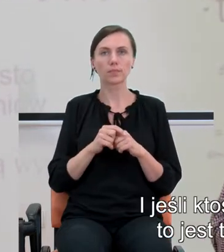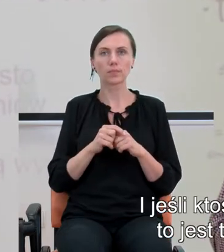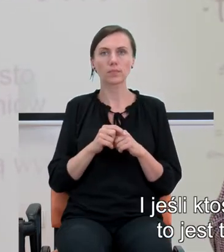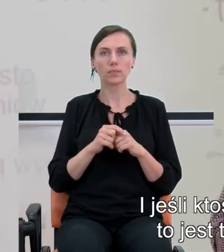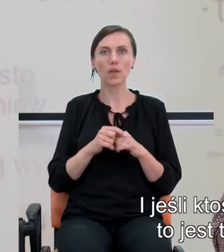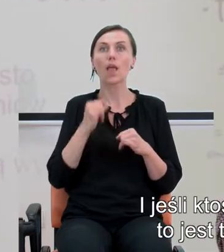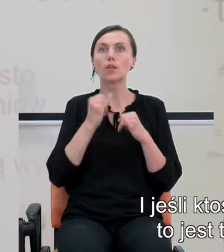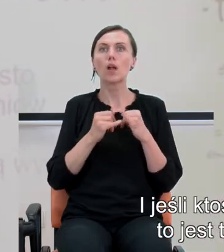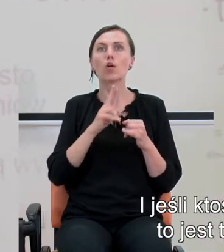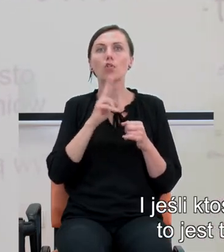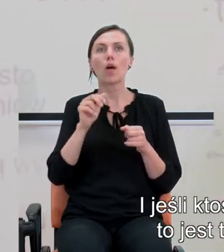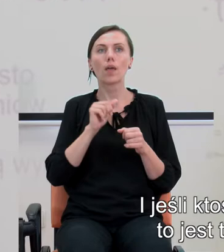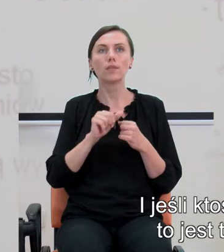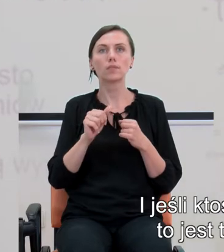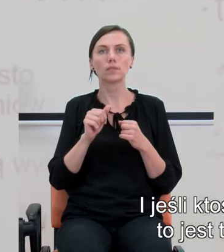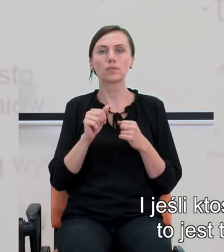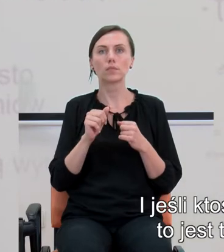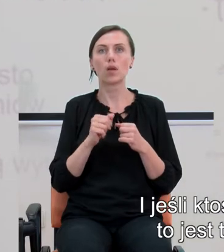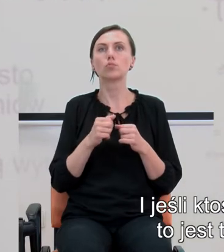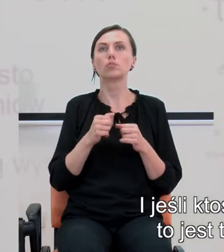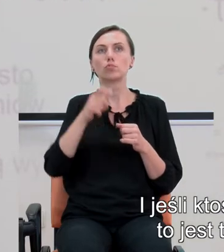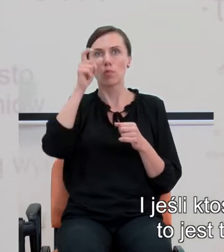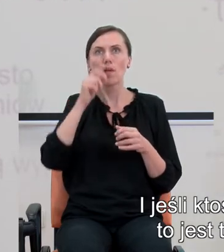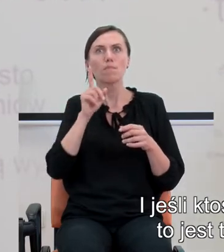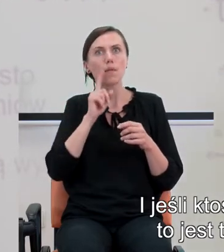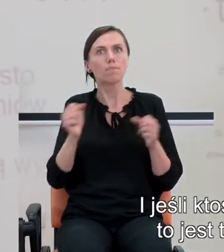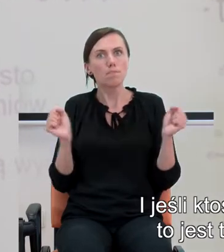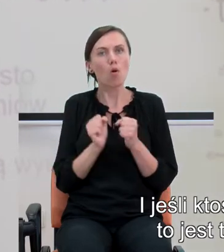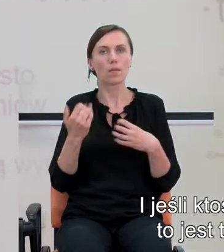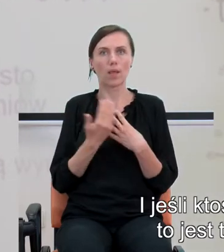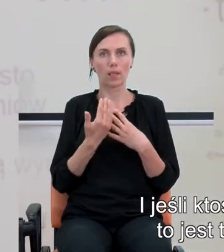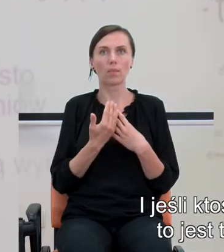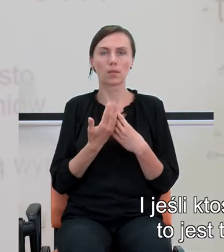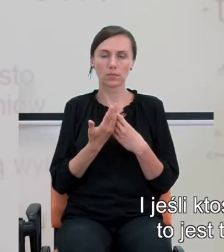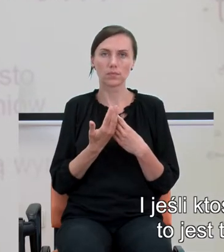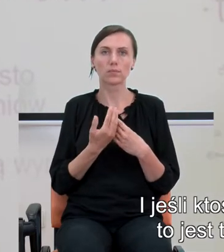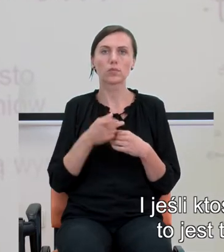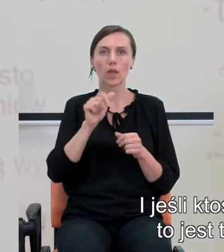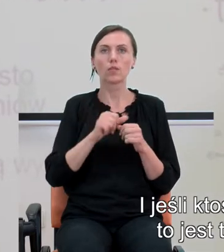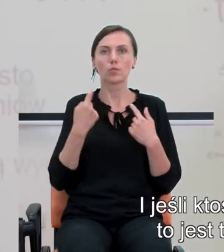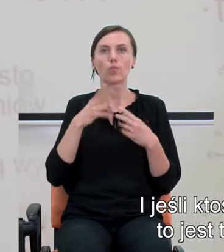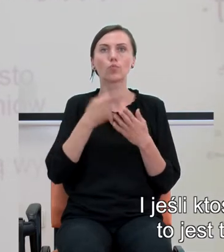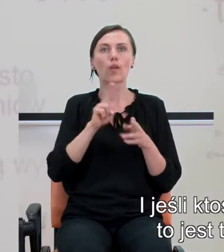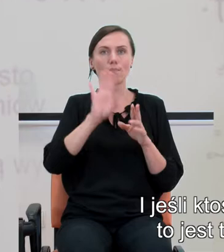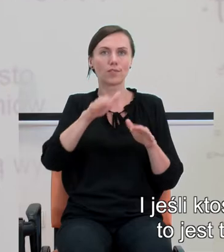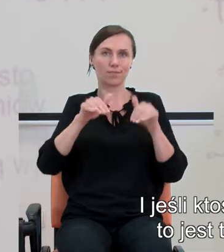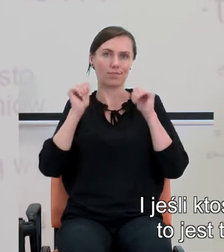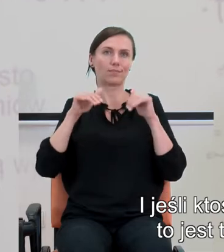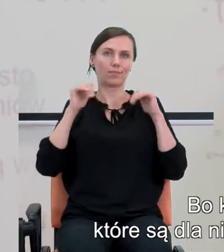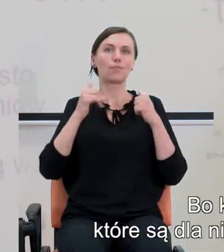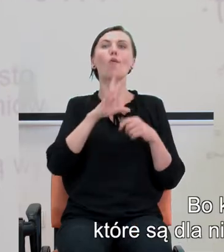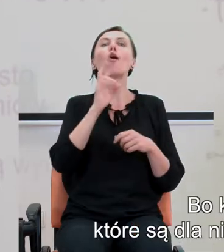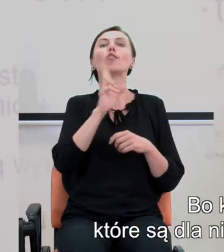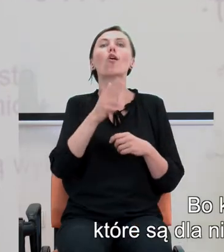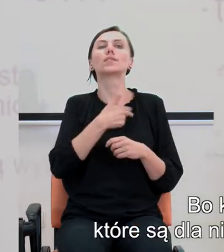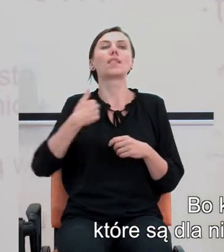jeśli ktoś jest taką osobą, która boi się matematyki, no to jest to osoba, która będzie unikać matematyki, no bo